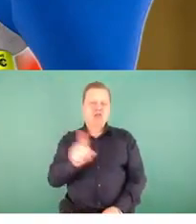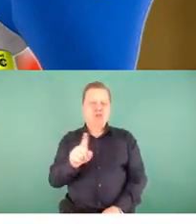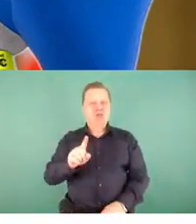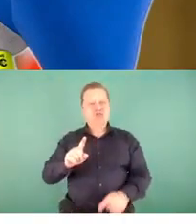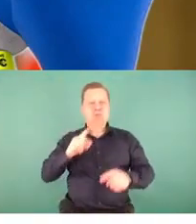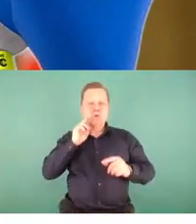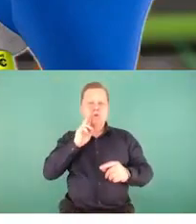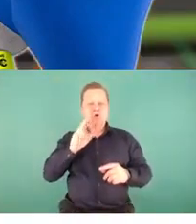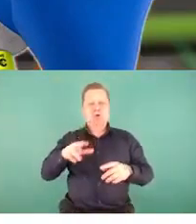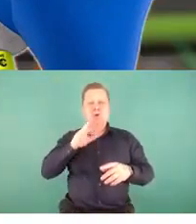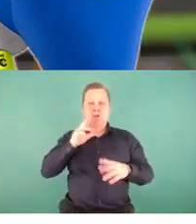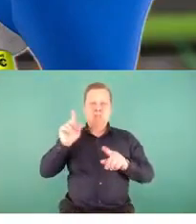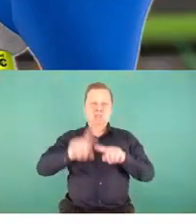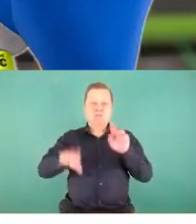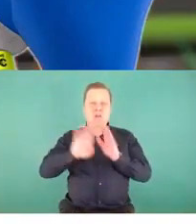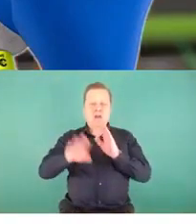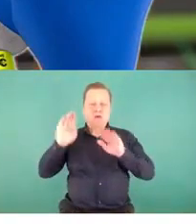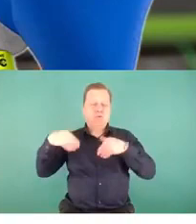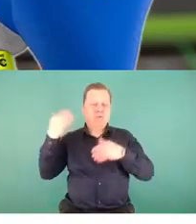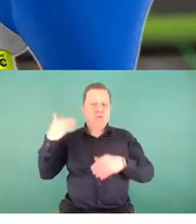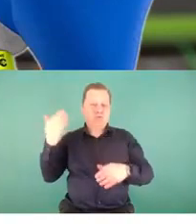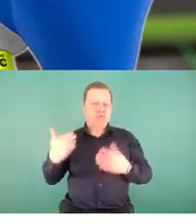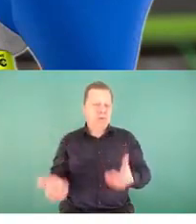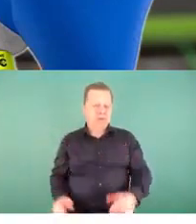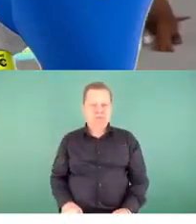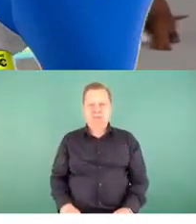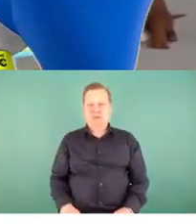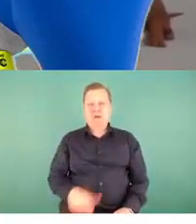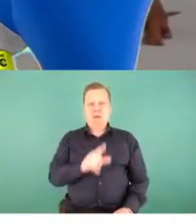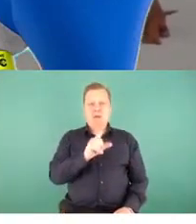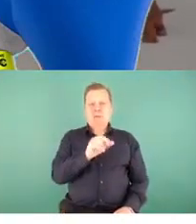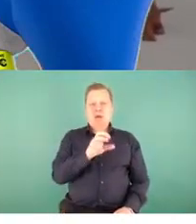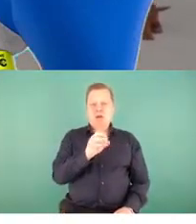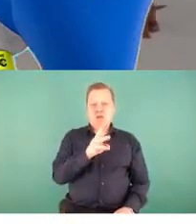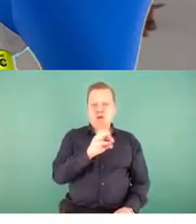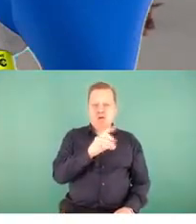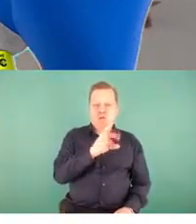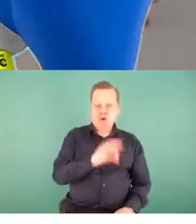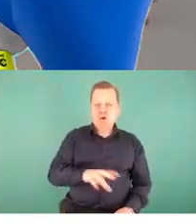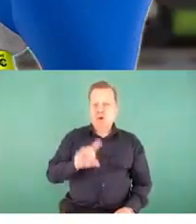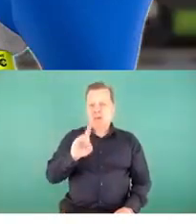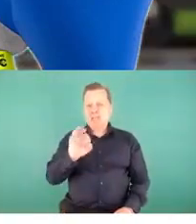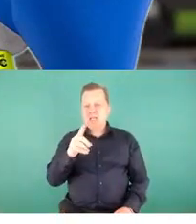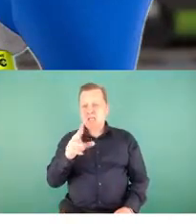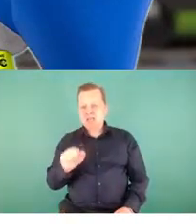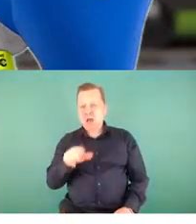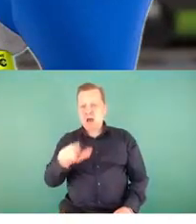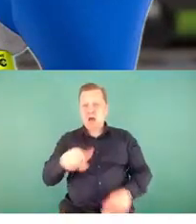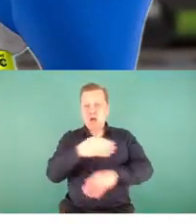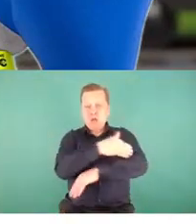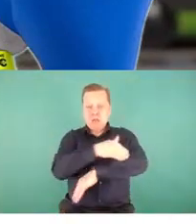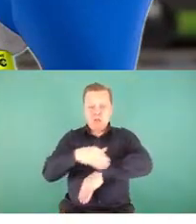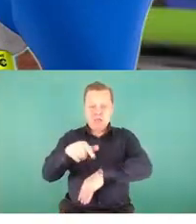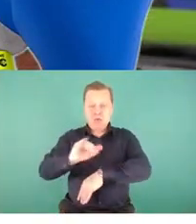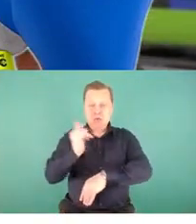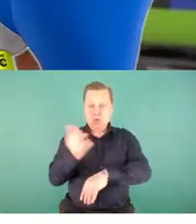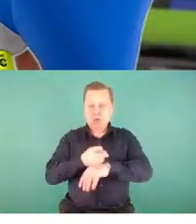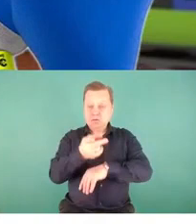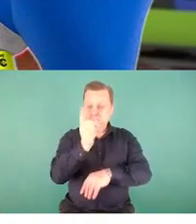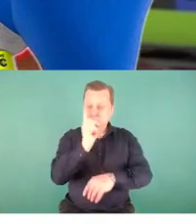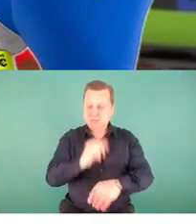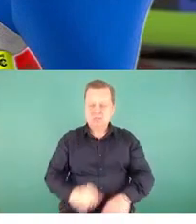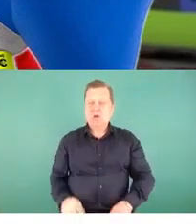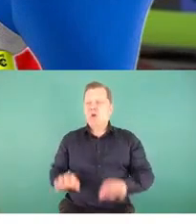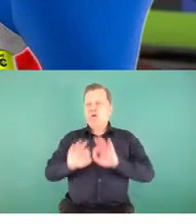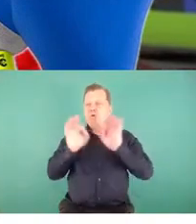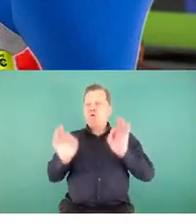lekcjach. W Peronowie czy też w Gdyni, nie przekraczaj żółtej linii! Została także przygotowana ogólnopolska